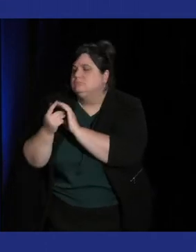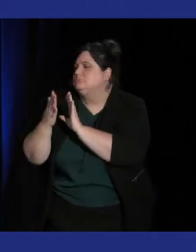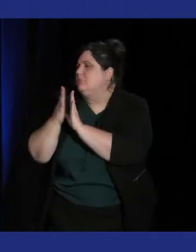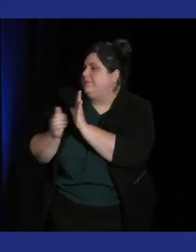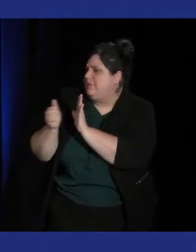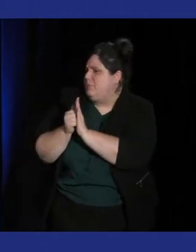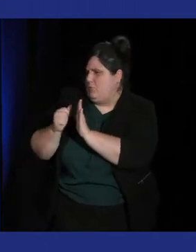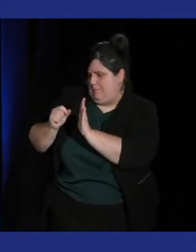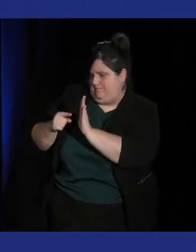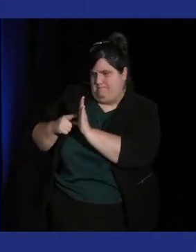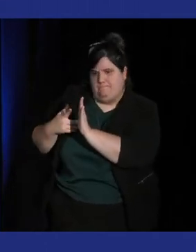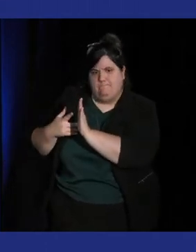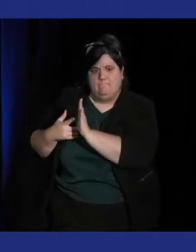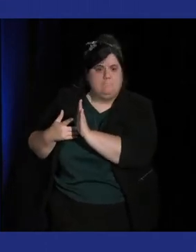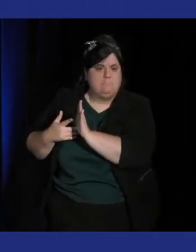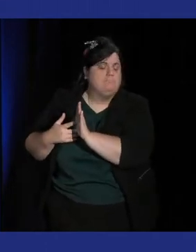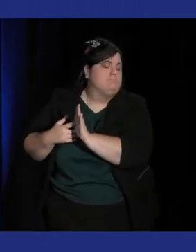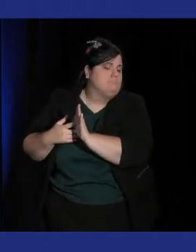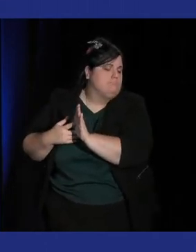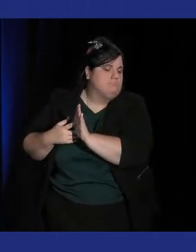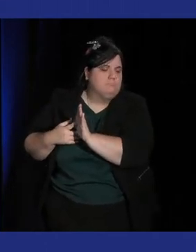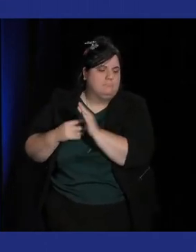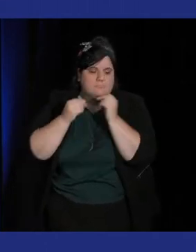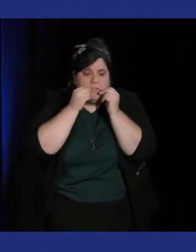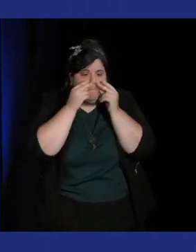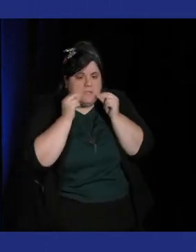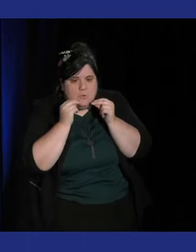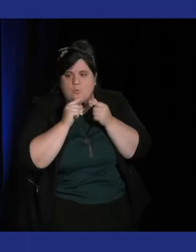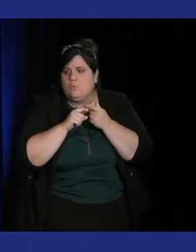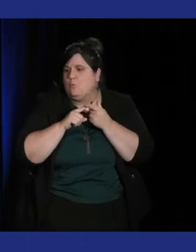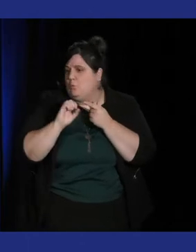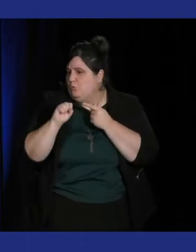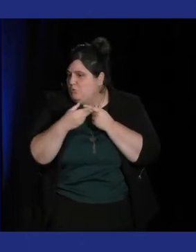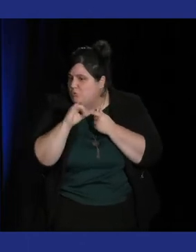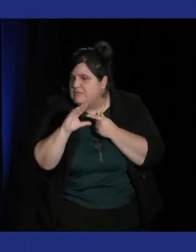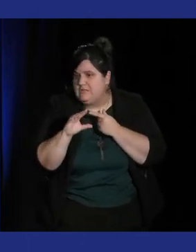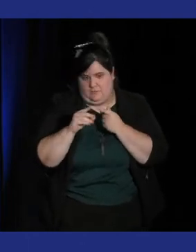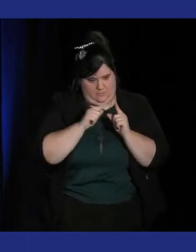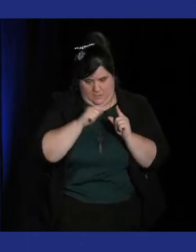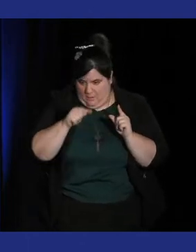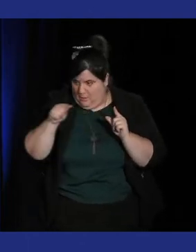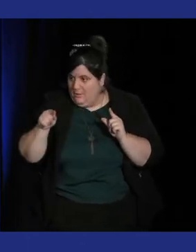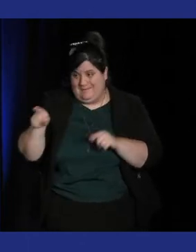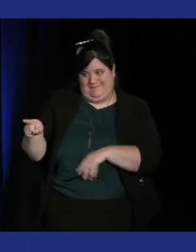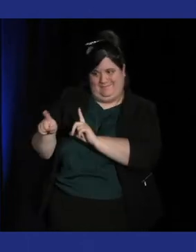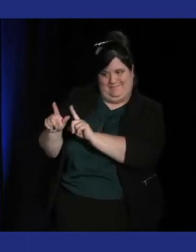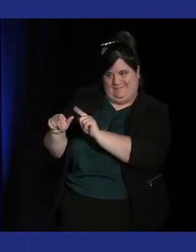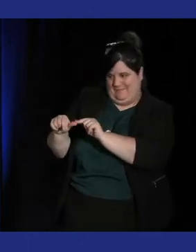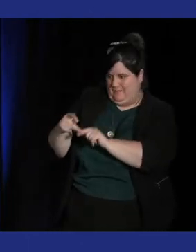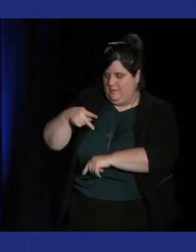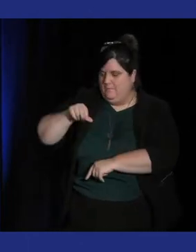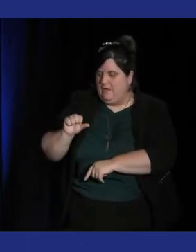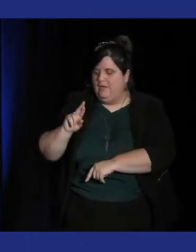qui était un schéma habituel entre Mario, entre Sonic il y avait du coup ce petit Parapas the Rapper qui était extrêmement